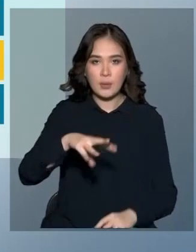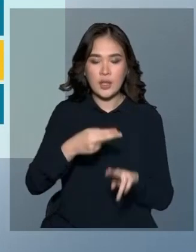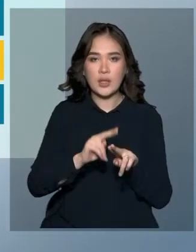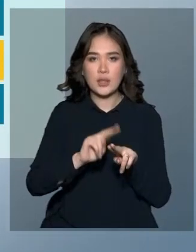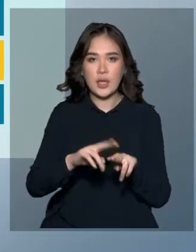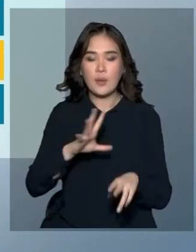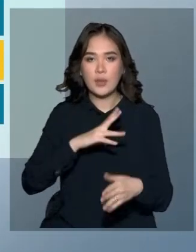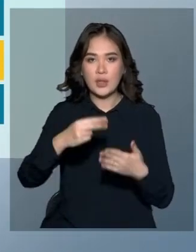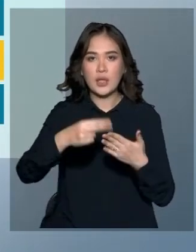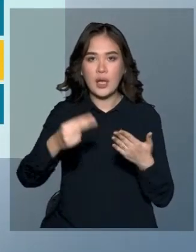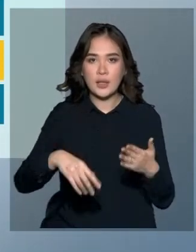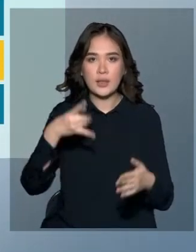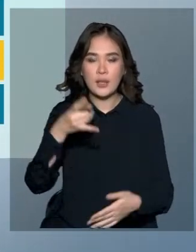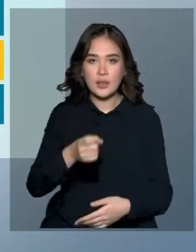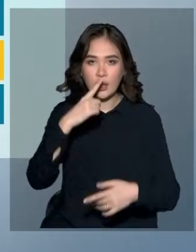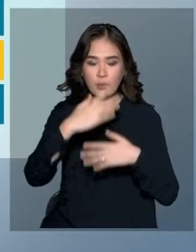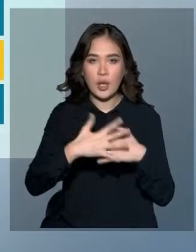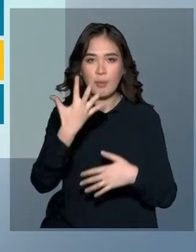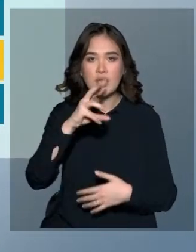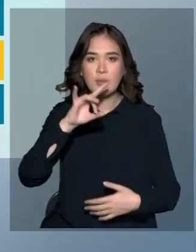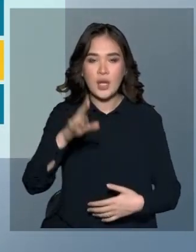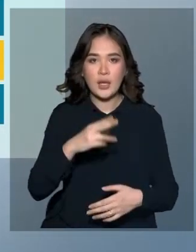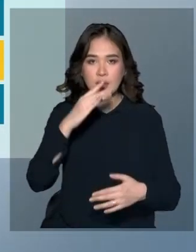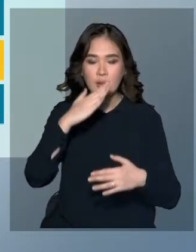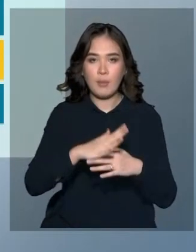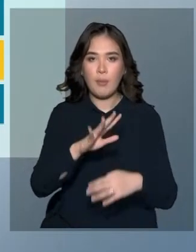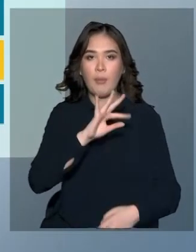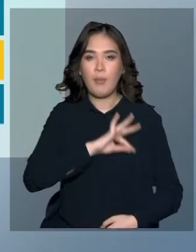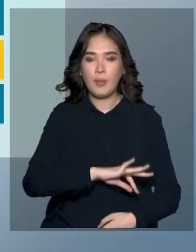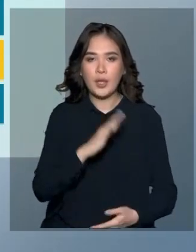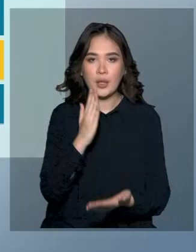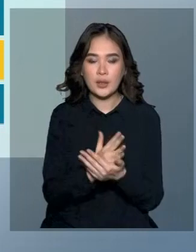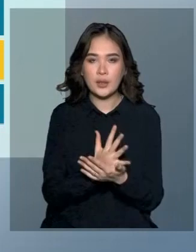еліміздетір келген таксилер бұлтырдың өзінде 5 миллиард тенгедей пайда тапқан.